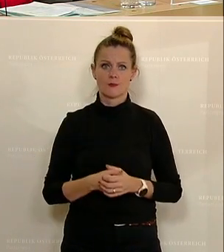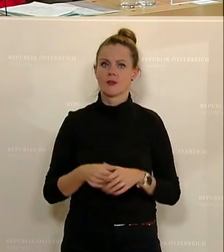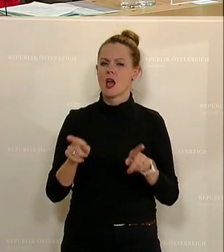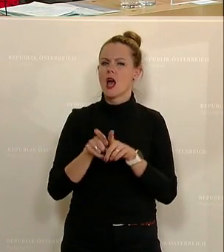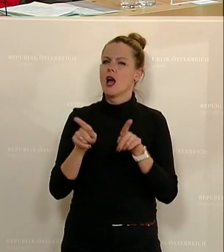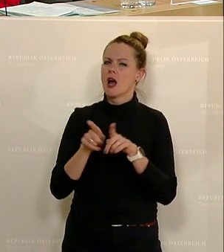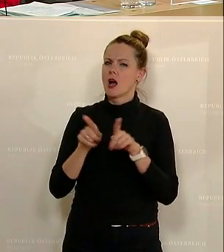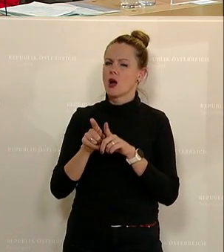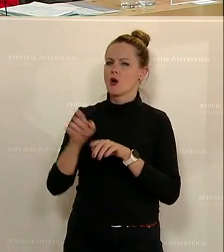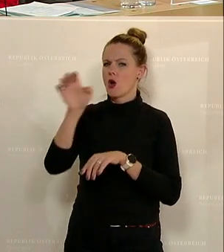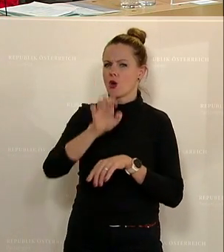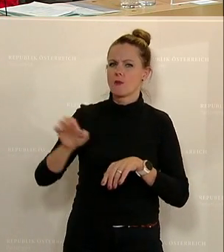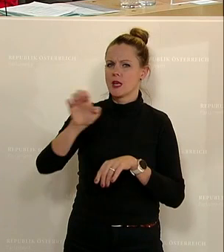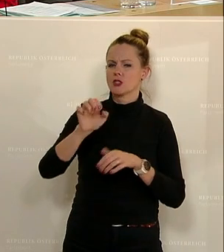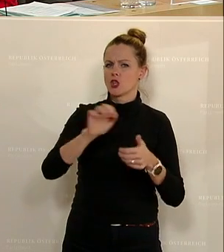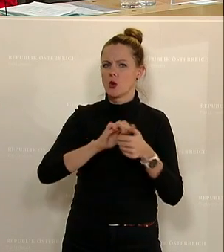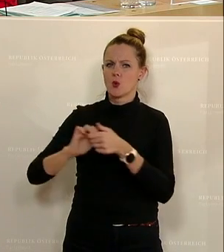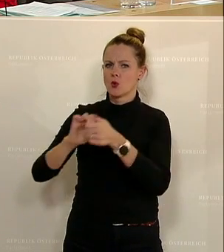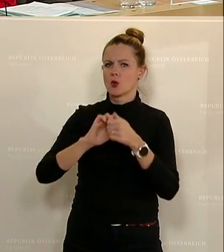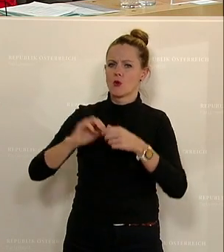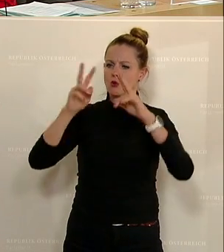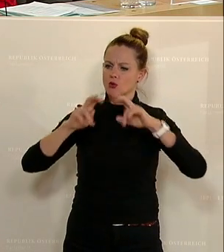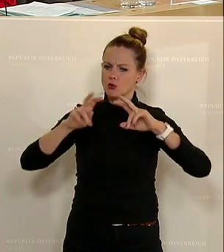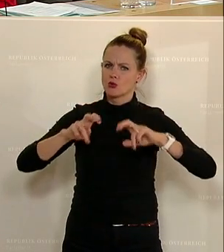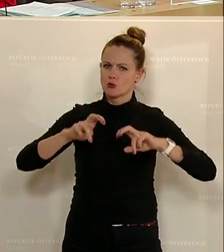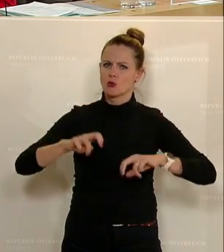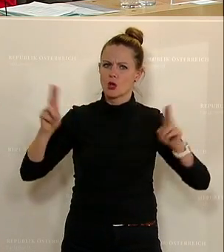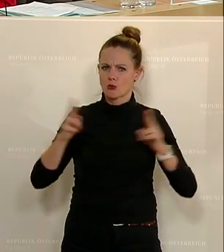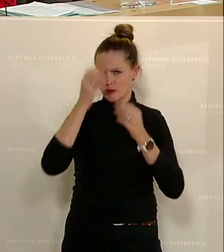der Europäischen Union zu diesem Thema erwähnen.